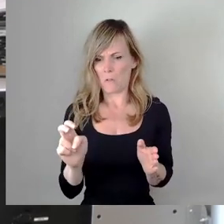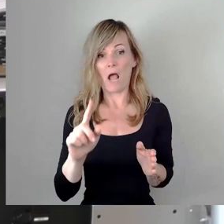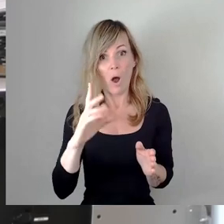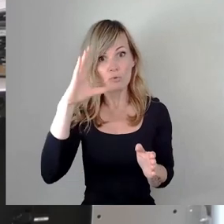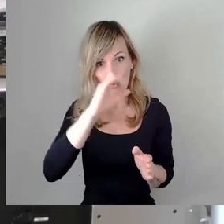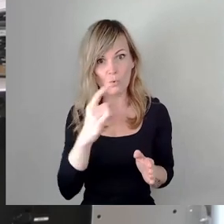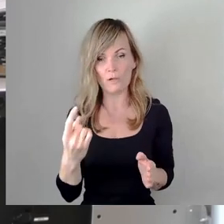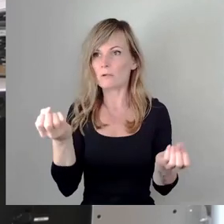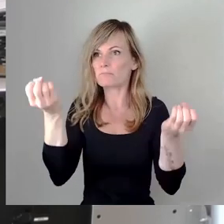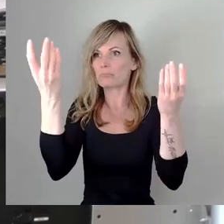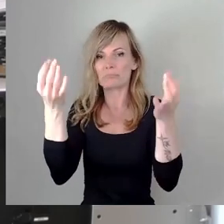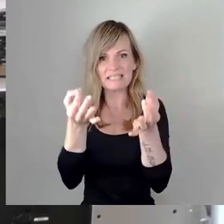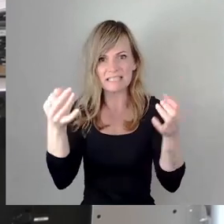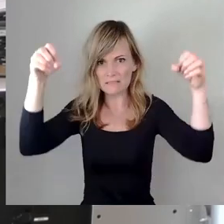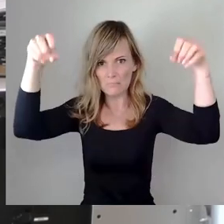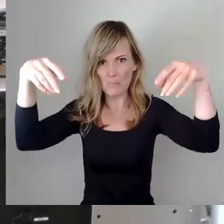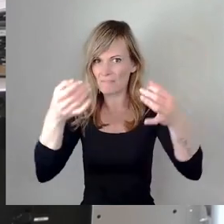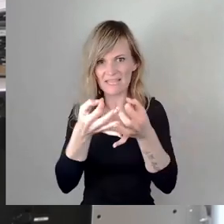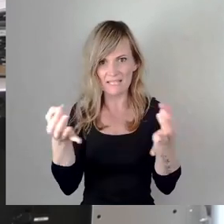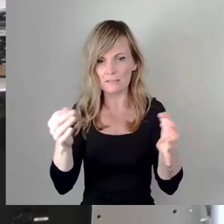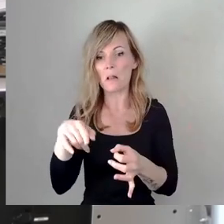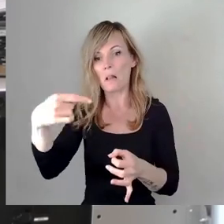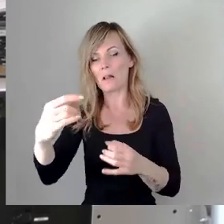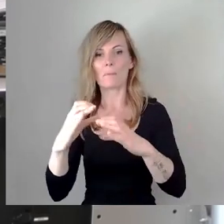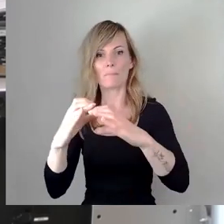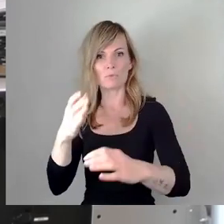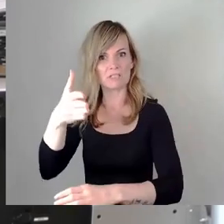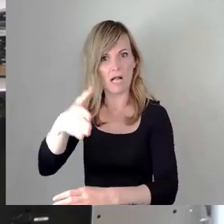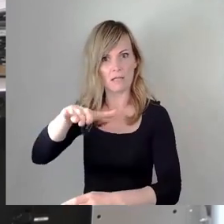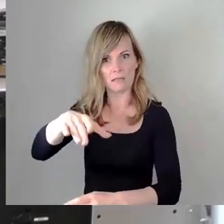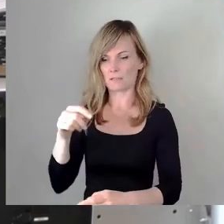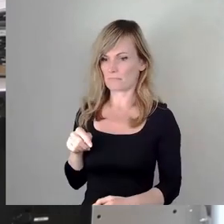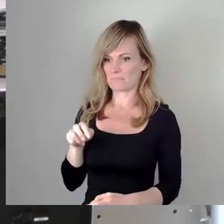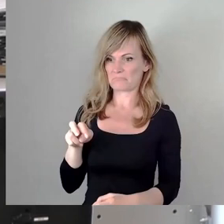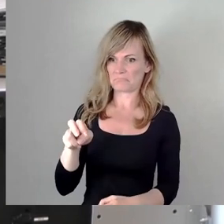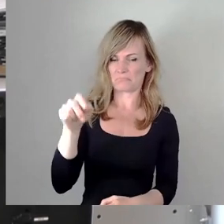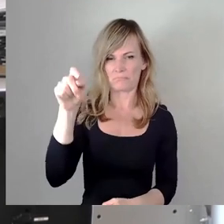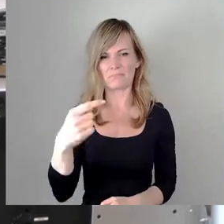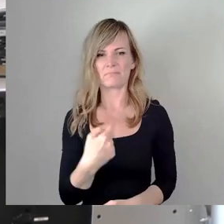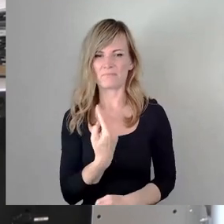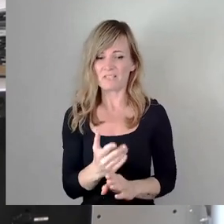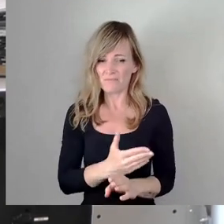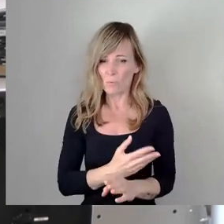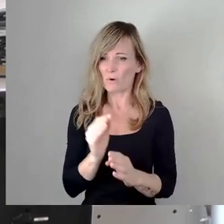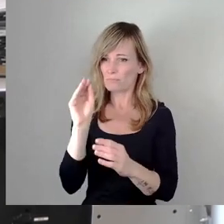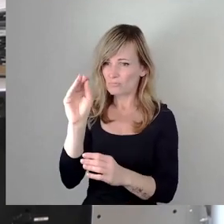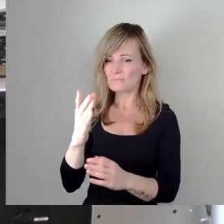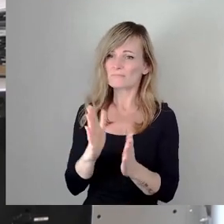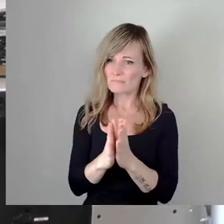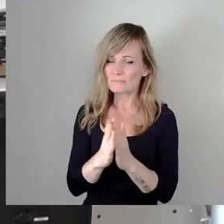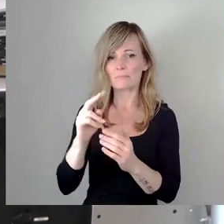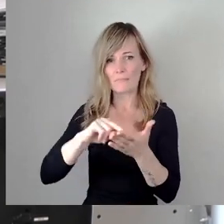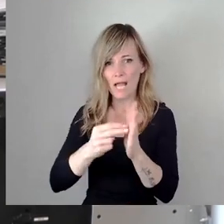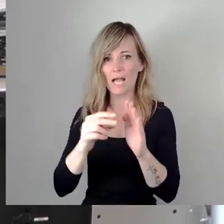dort keine Beleuchtung vorhanden ist, zur nächsten Bushaltestelle. Wir haben gesagt, bitte plant dort gleich mit einem im Bau der Turnhalle